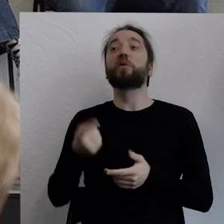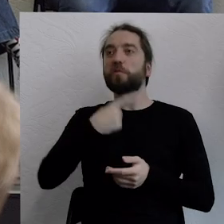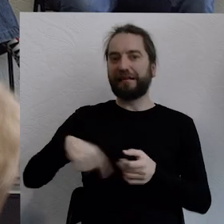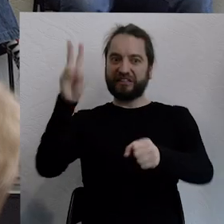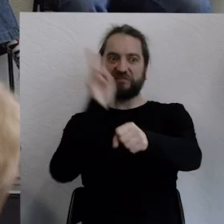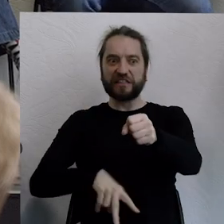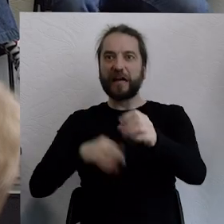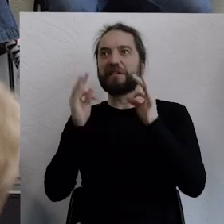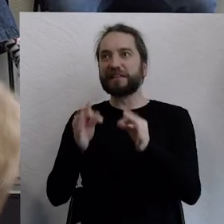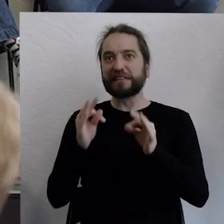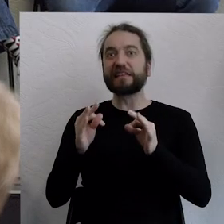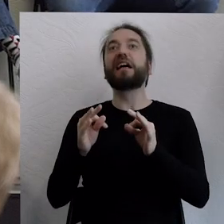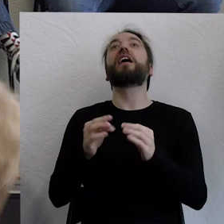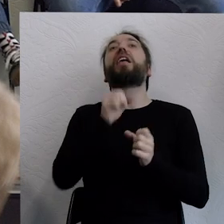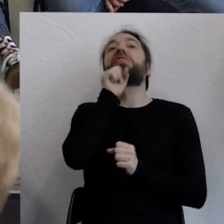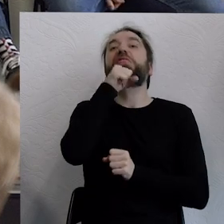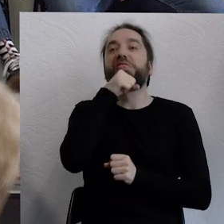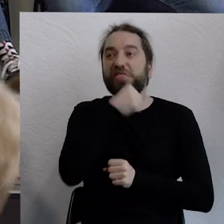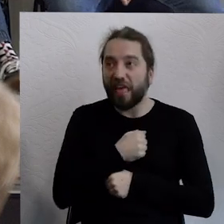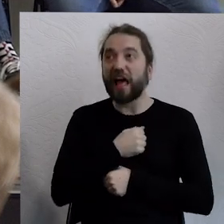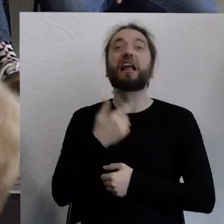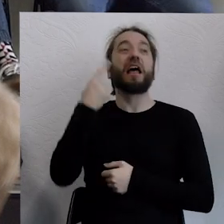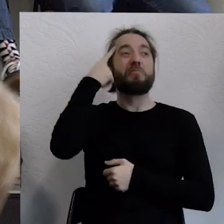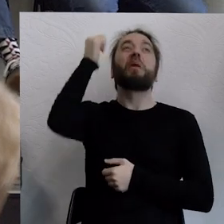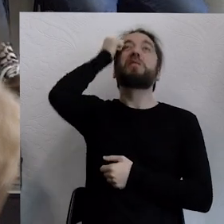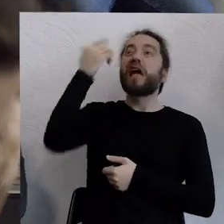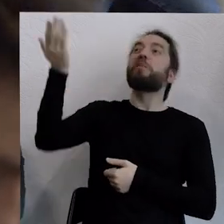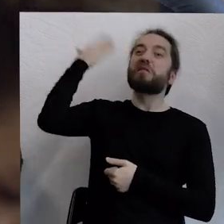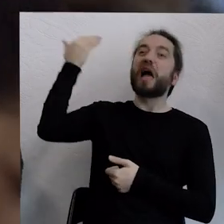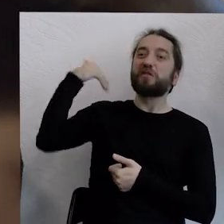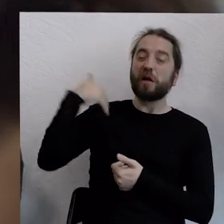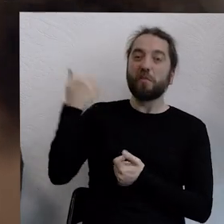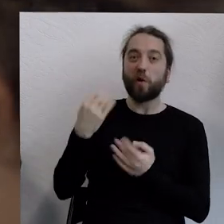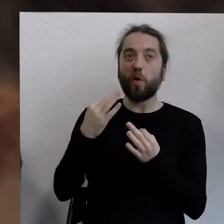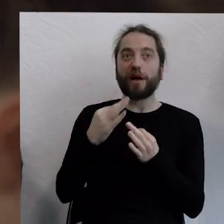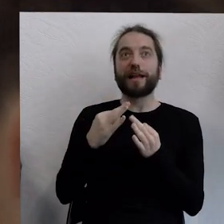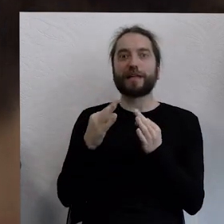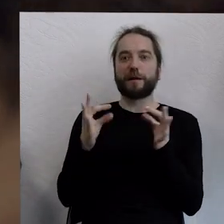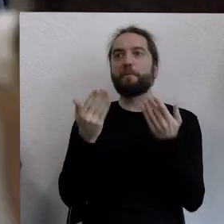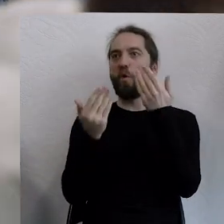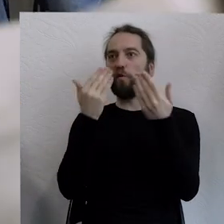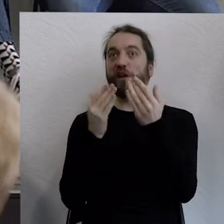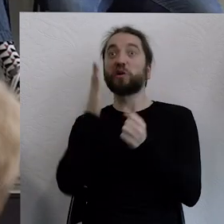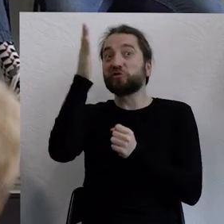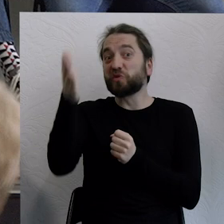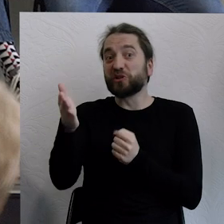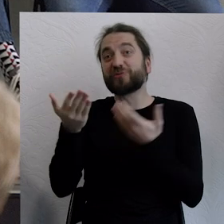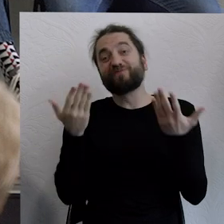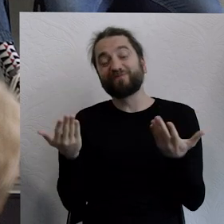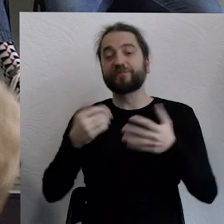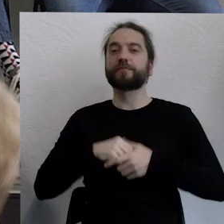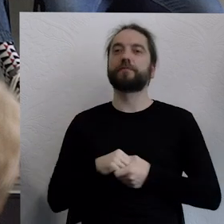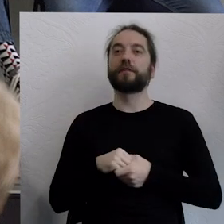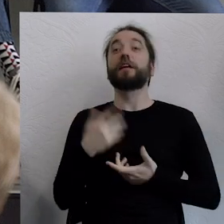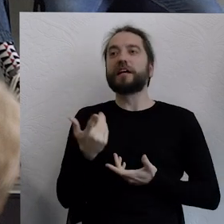zardzewiałe i anachroniczne stare narracje próbuje się sprzęgnąć do wizji przyszłości. Może wychodząc z